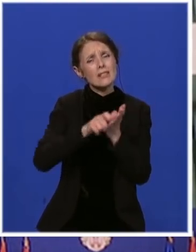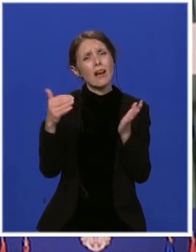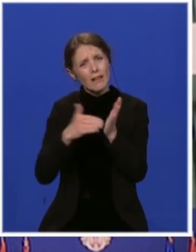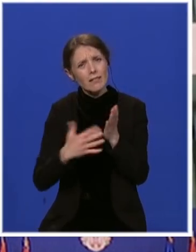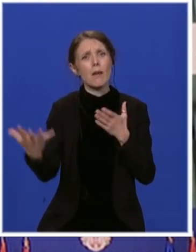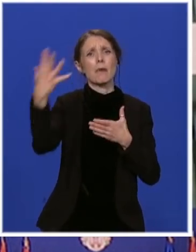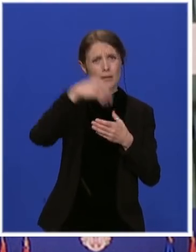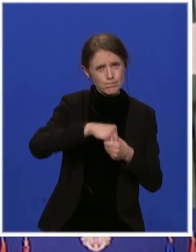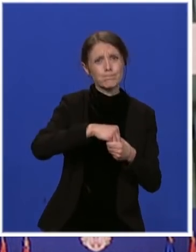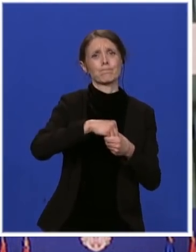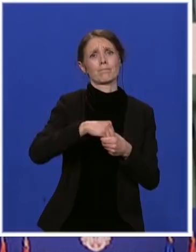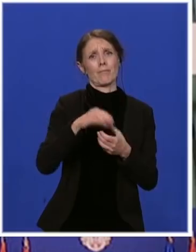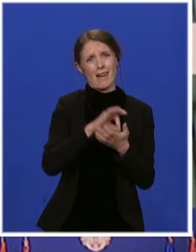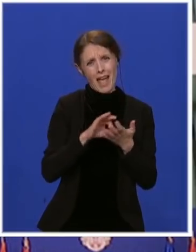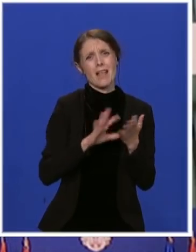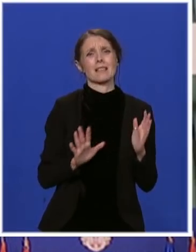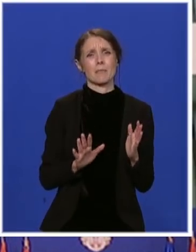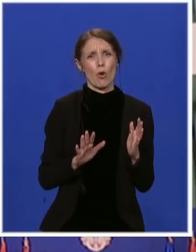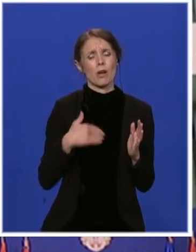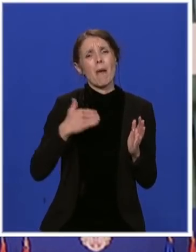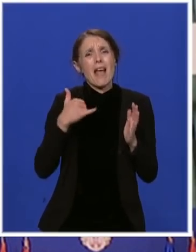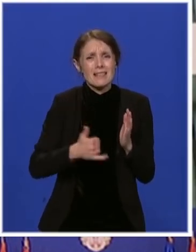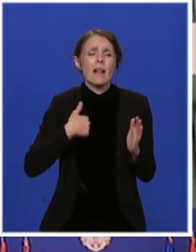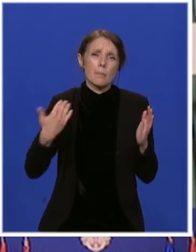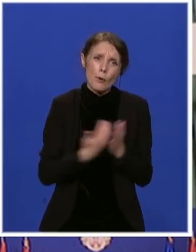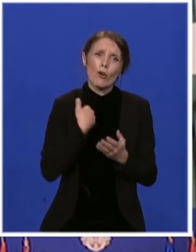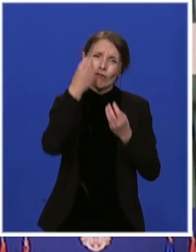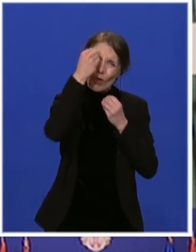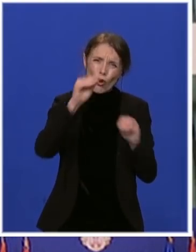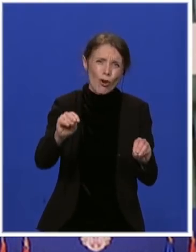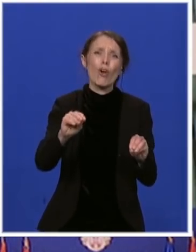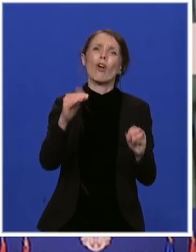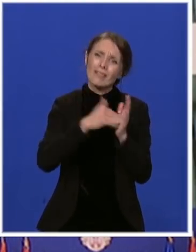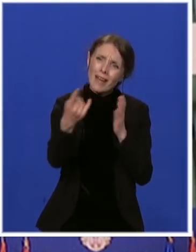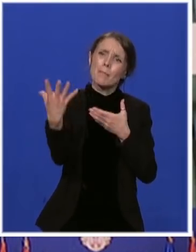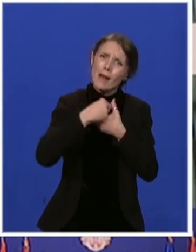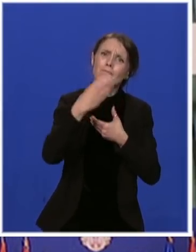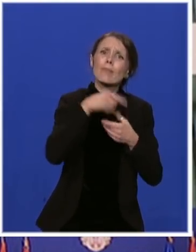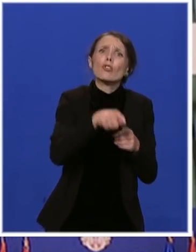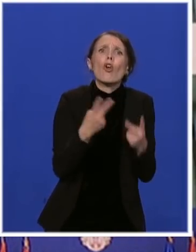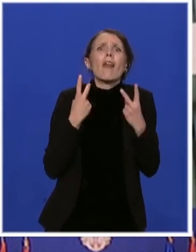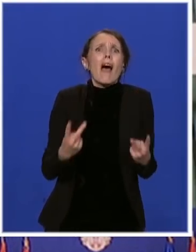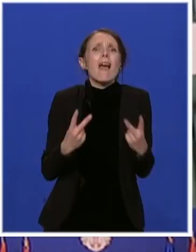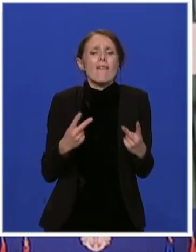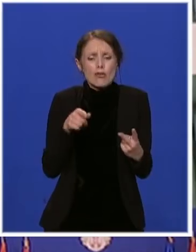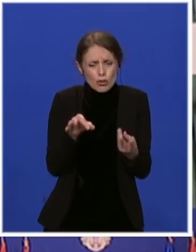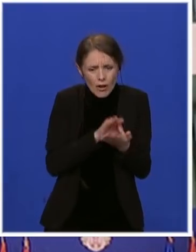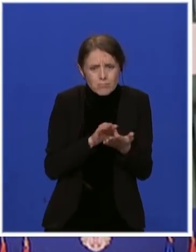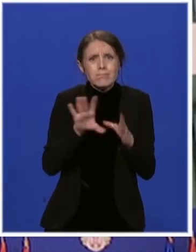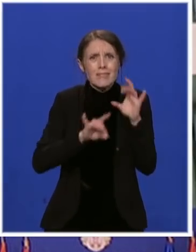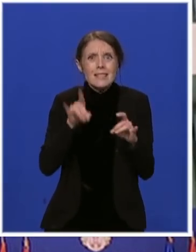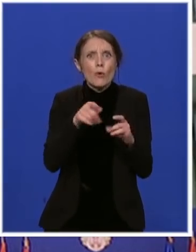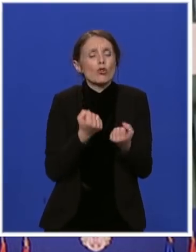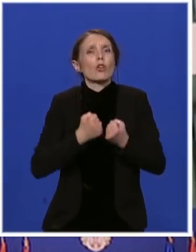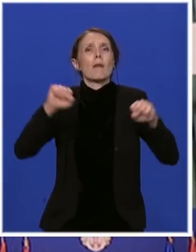još jednom činim, to je potvrda demokratije, najvažniji deo demokratskog života i zato sve ohrabrujem da